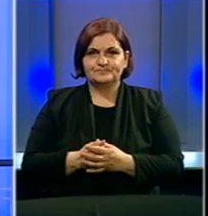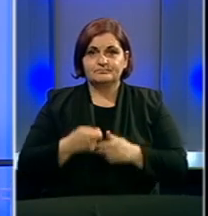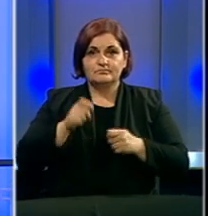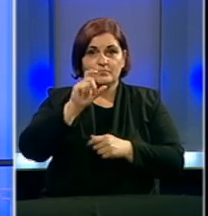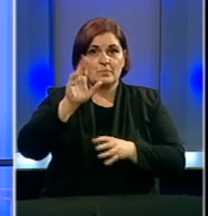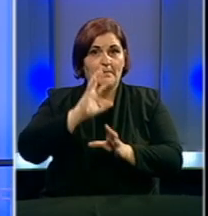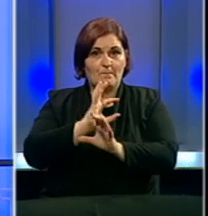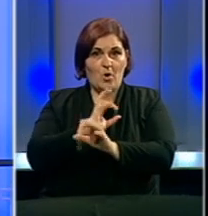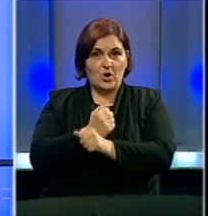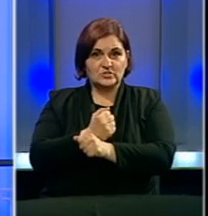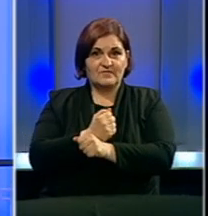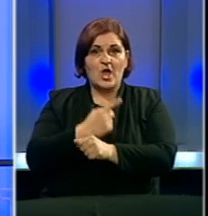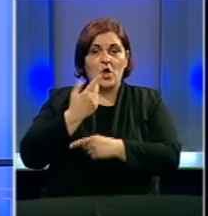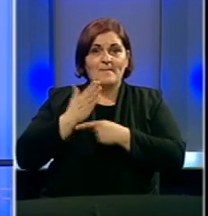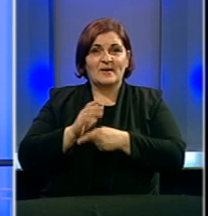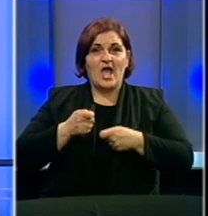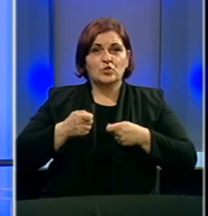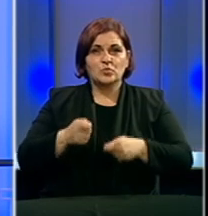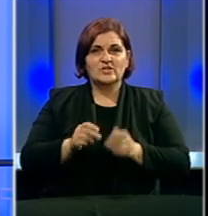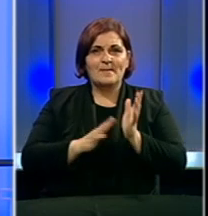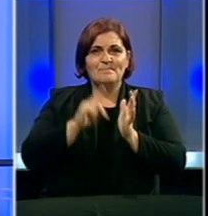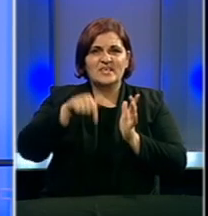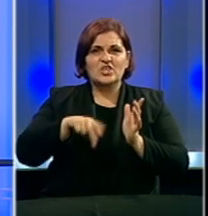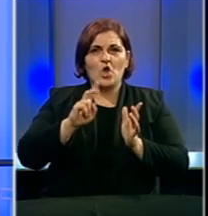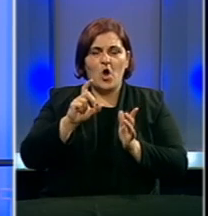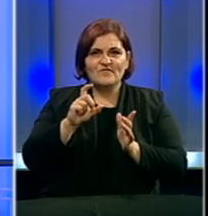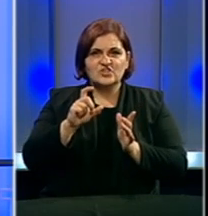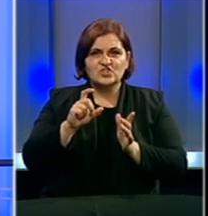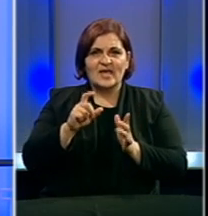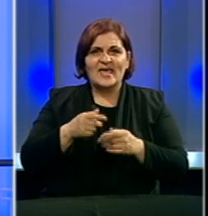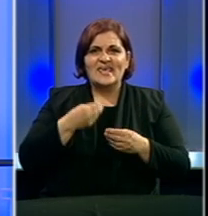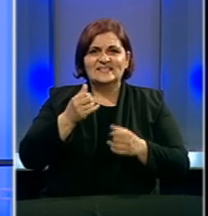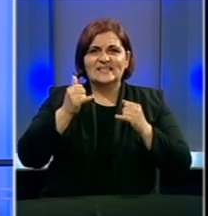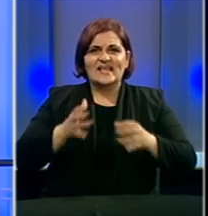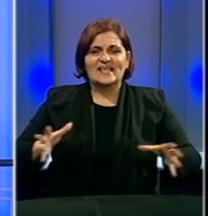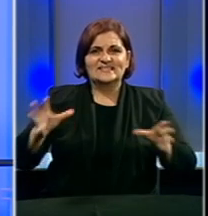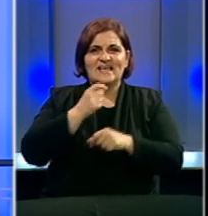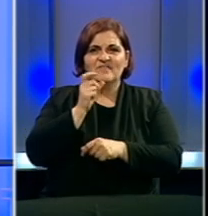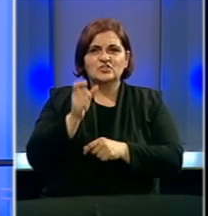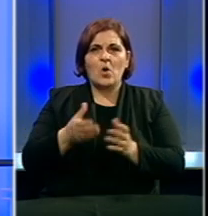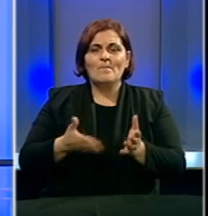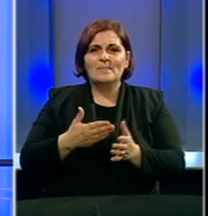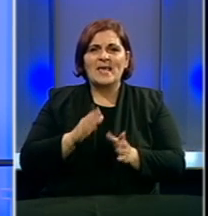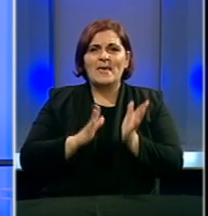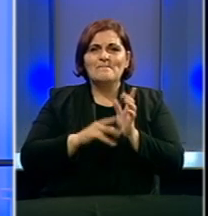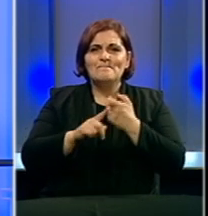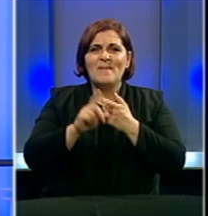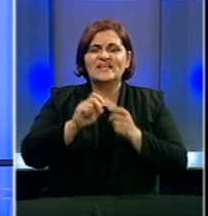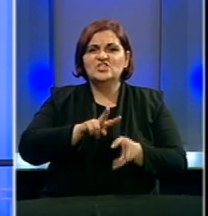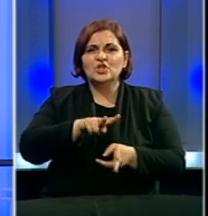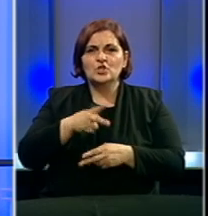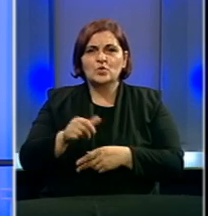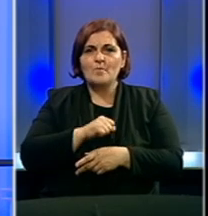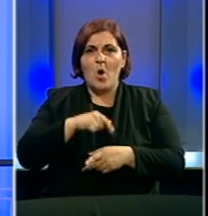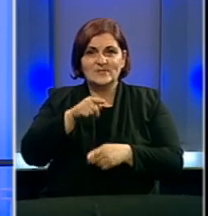Tužilaštvo Bosni i Hercegovine koje predstavlja tužilac Vedrana Miović iznijelo je završne riječi u predmetu Dragan Mektić i drugi.